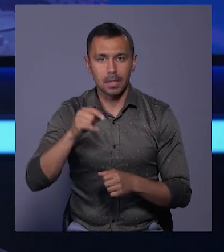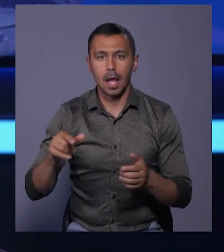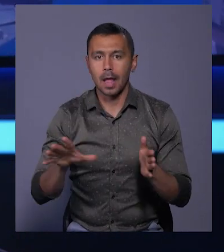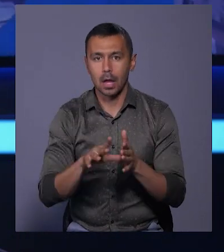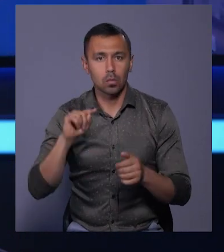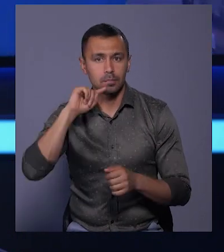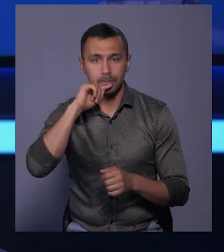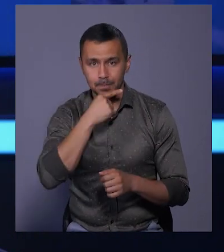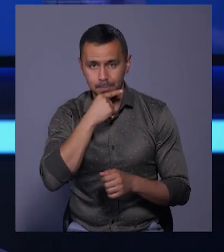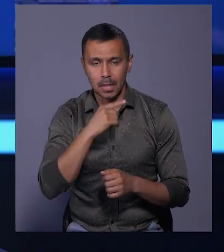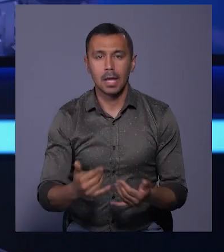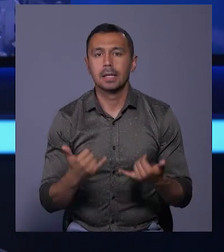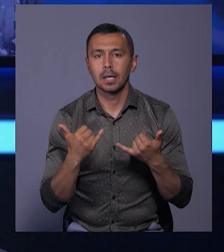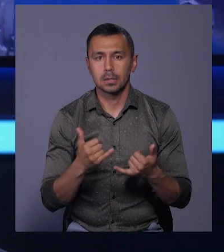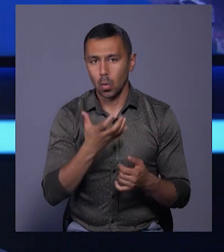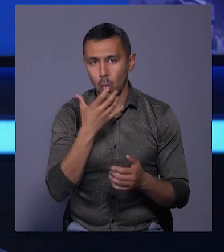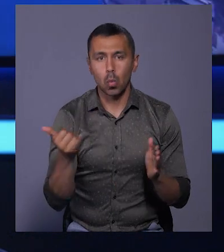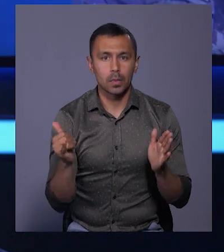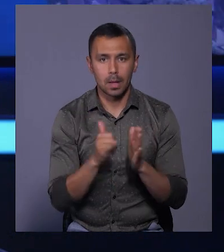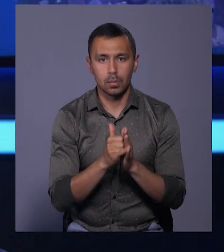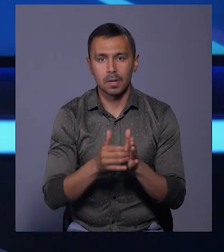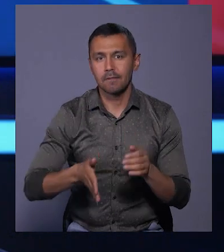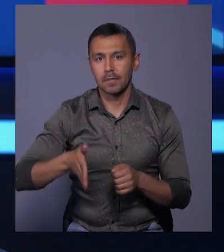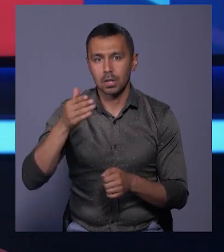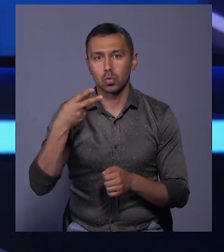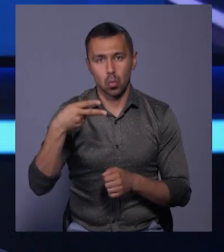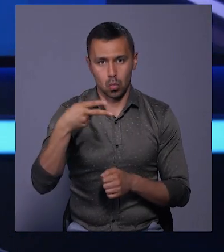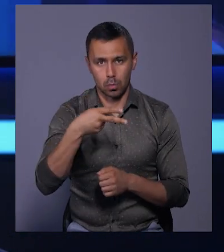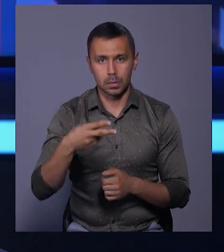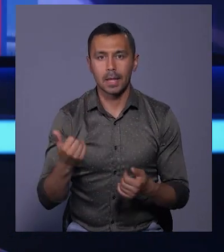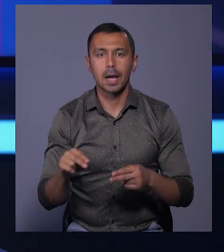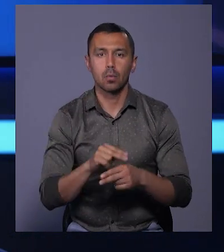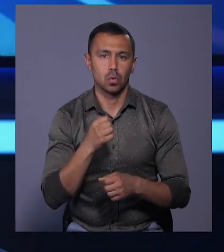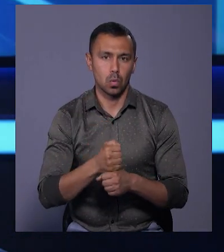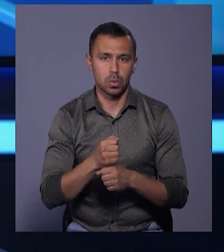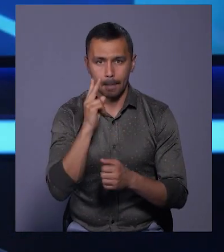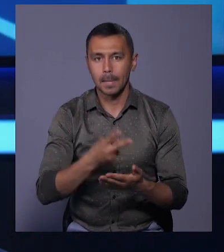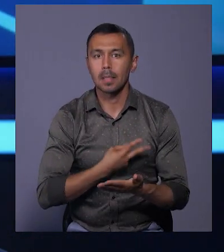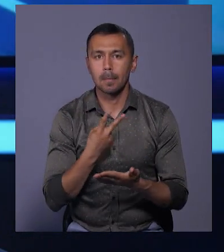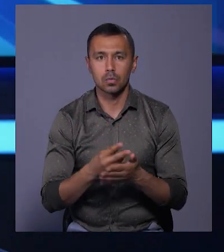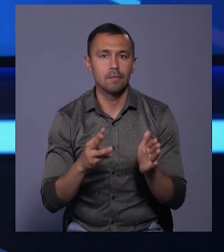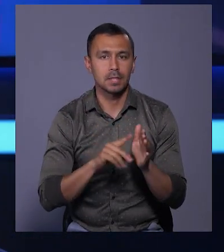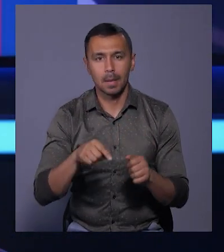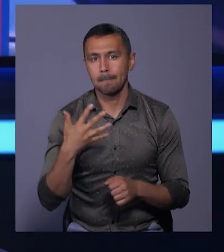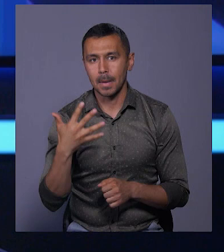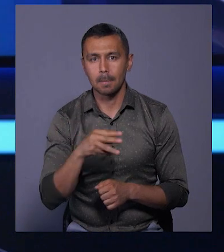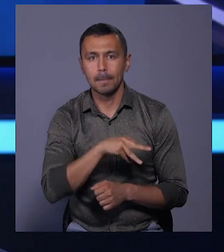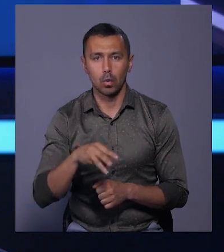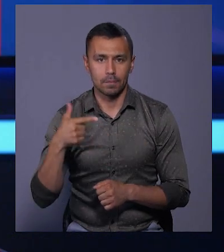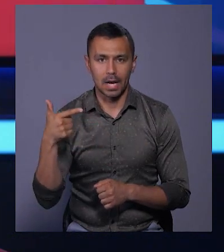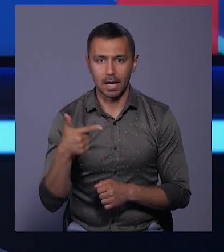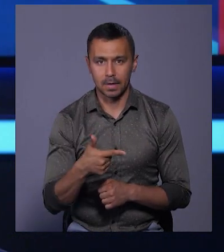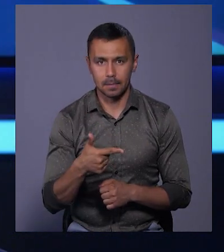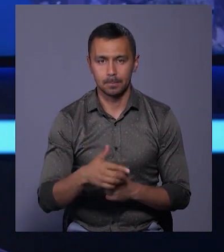енергозберігаючі. Наразі утеплюють фасад другого корпусу. На ремонтні роботи передбачили 8,5 мільйонів